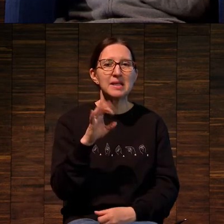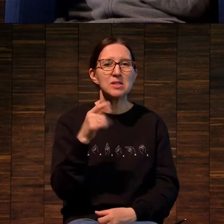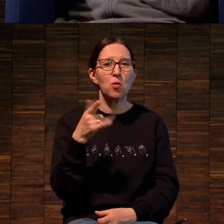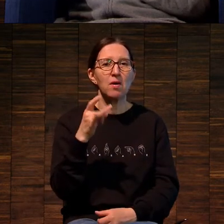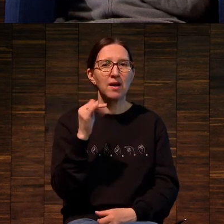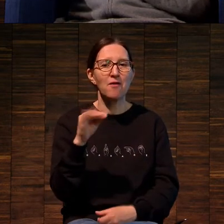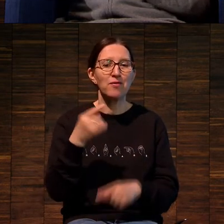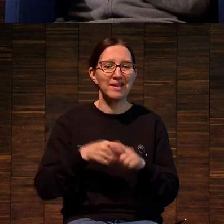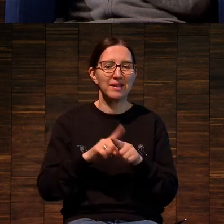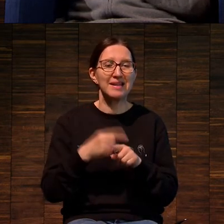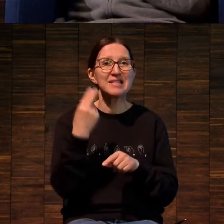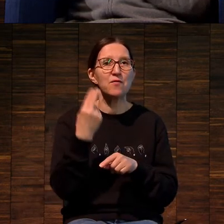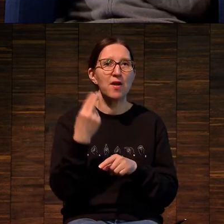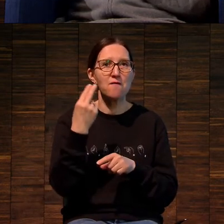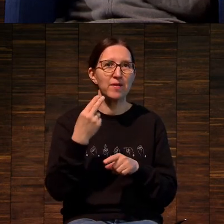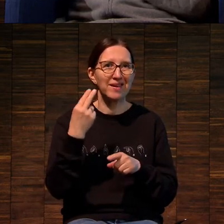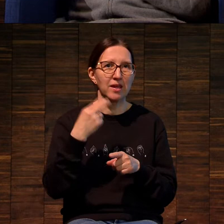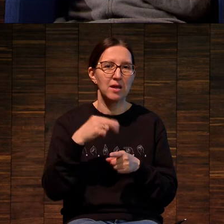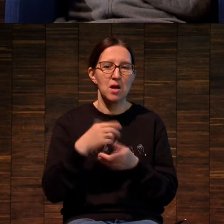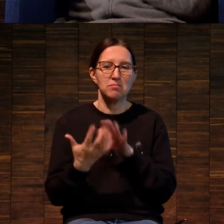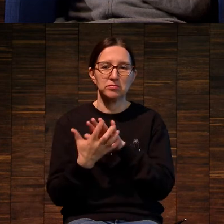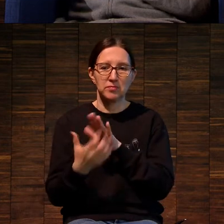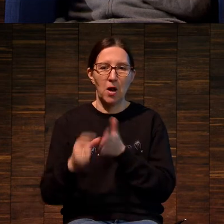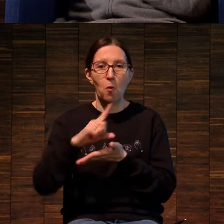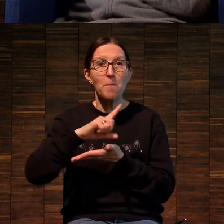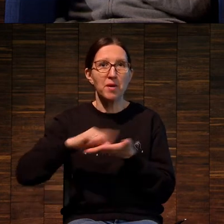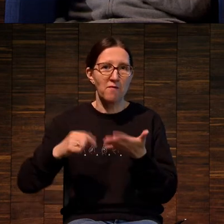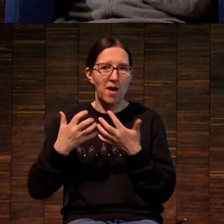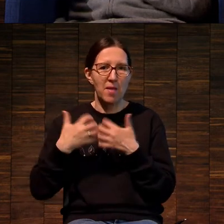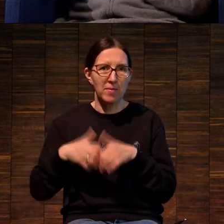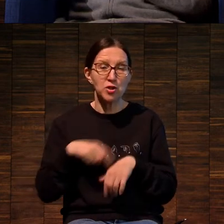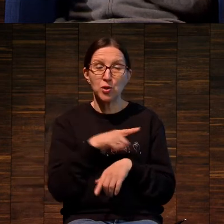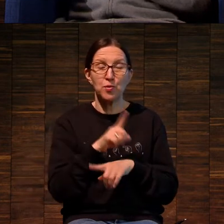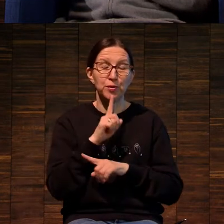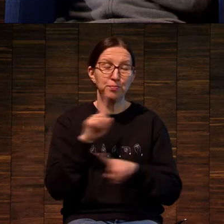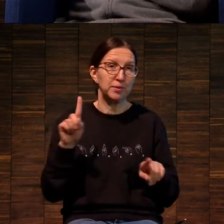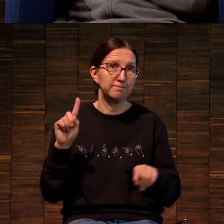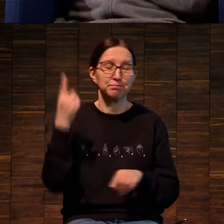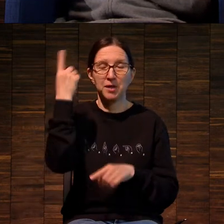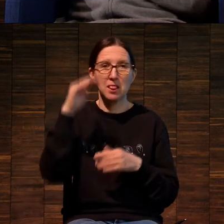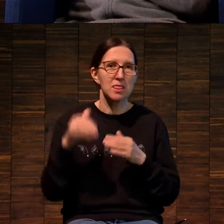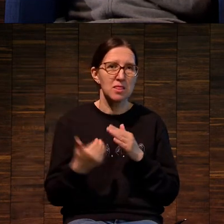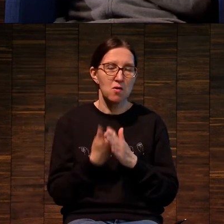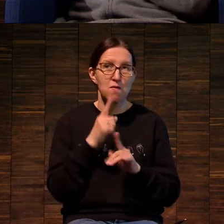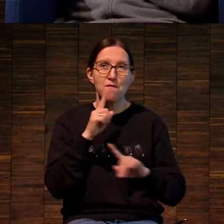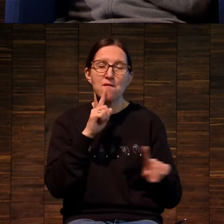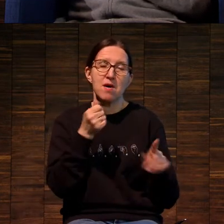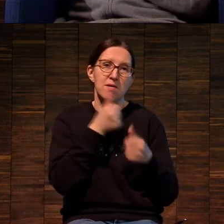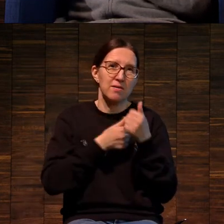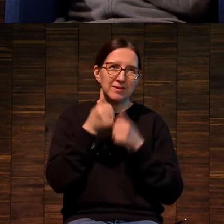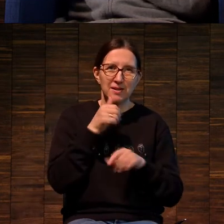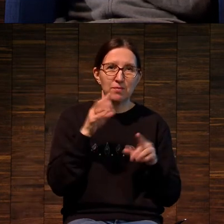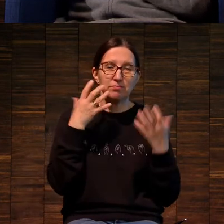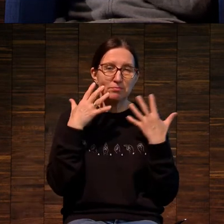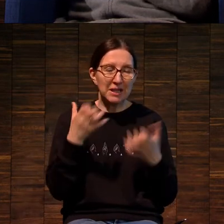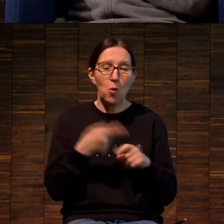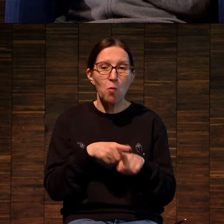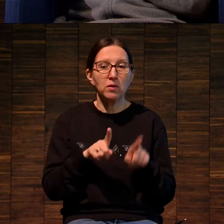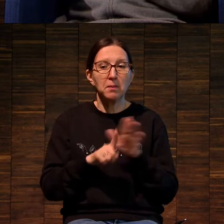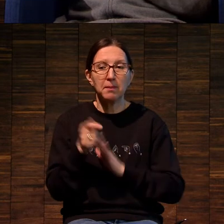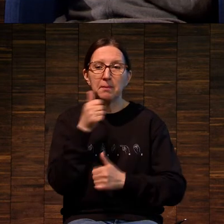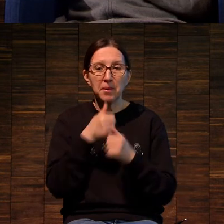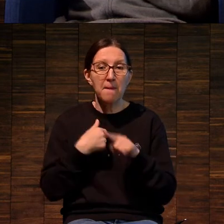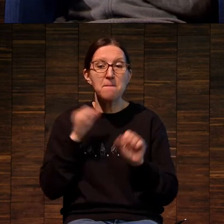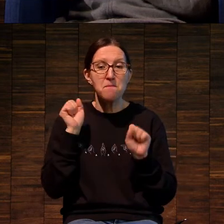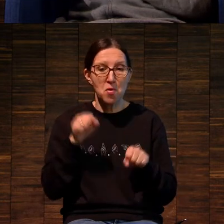копировальные машины, он тут же бросился, он вообще такой новатор, если вы знаете, и он бросился тут же экспериментировать с этой всей историей. То есть